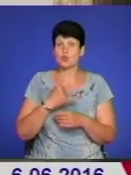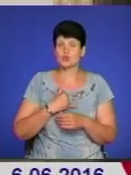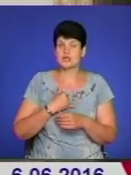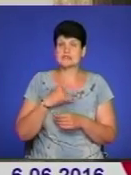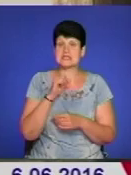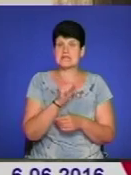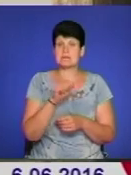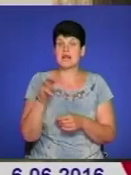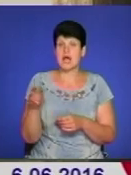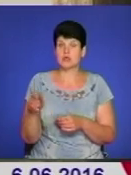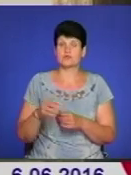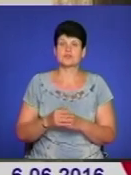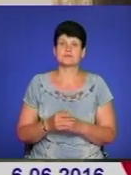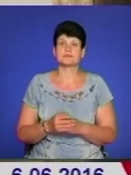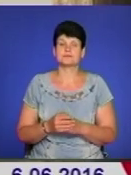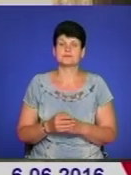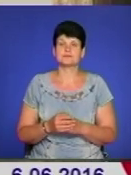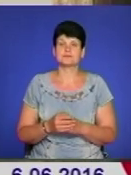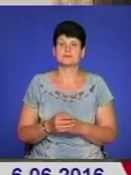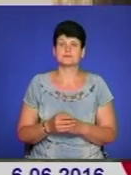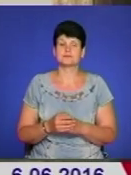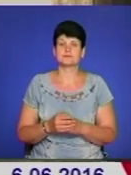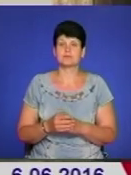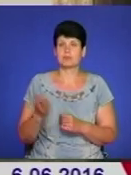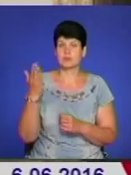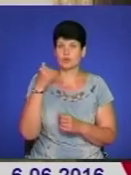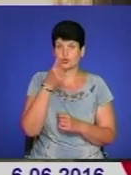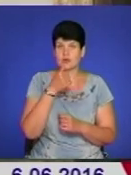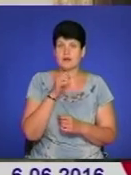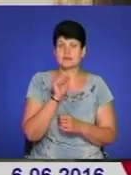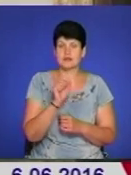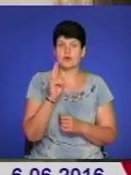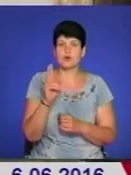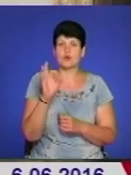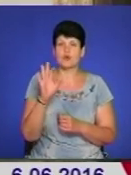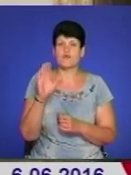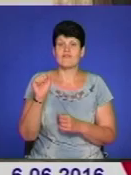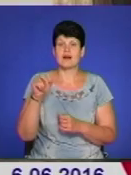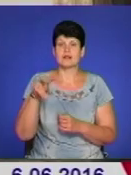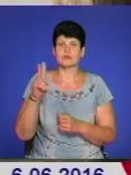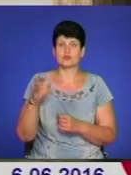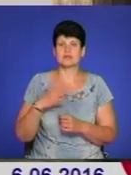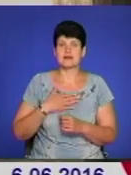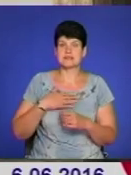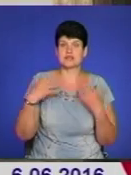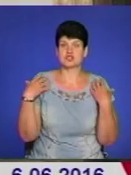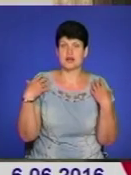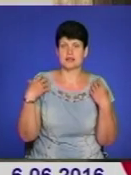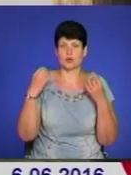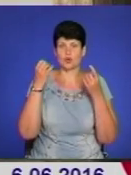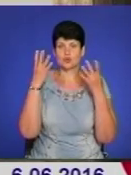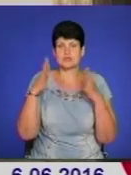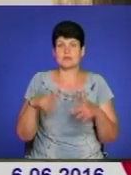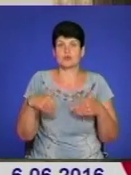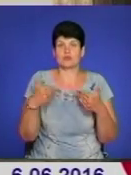Ковалко, наш начальник культури, запропонував